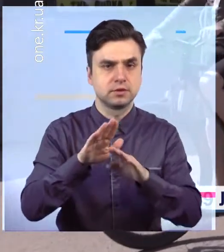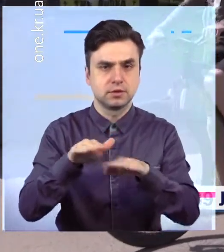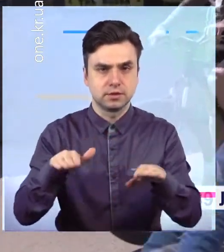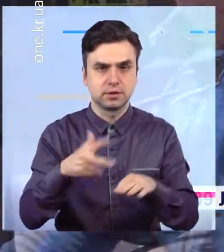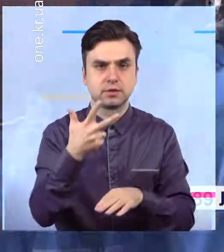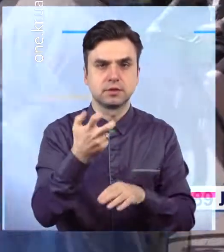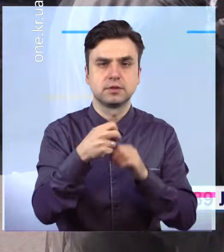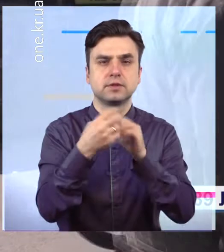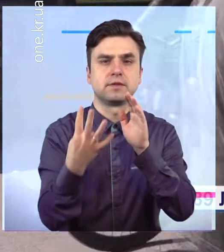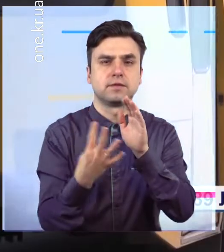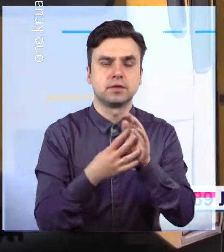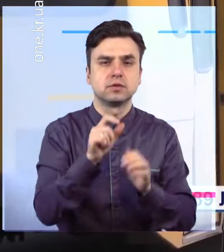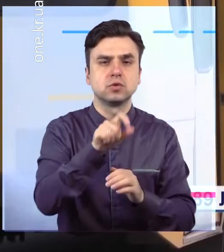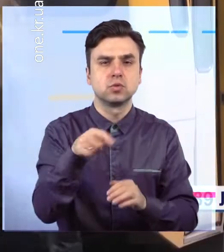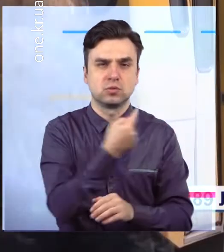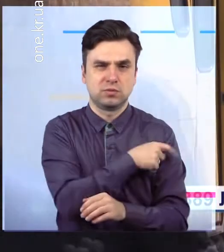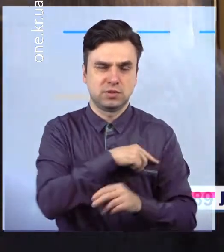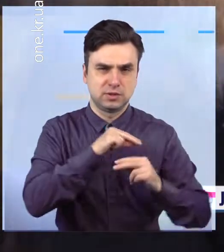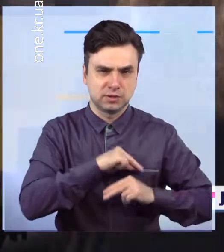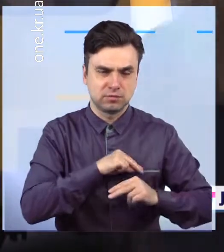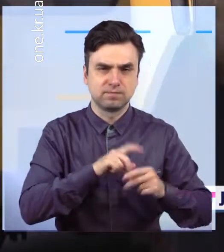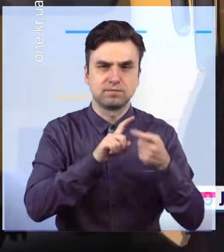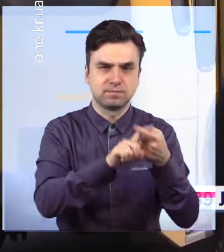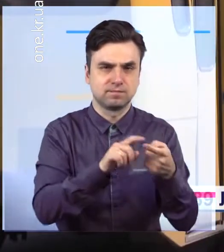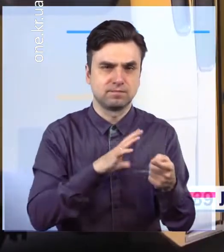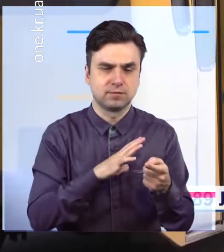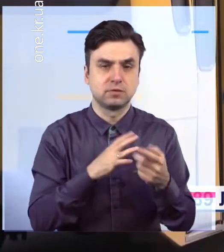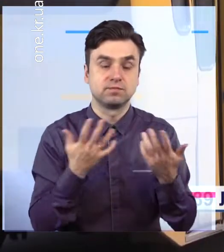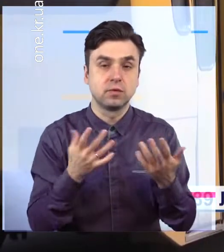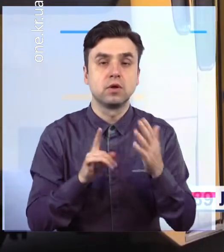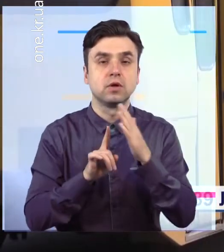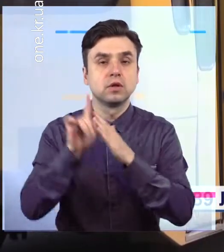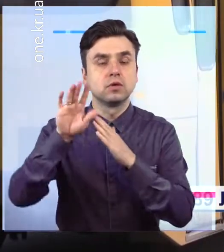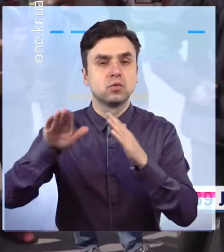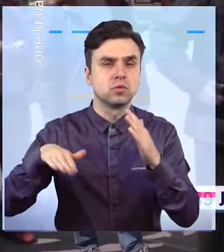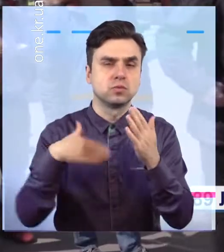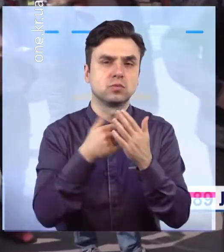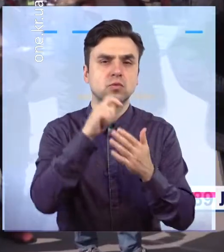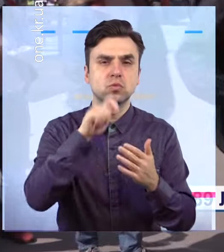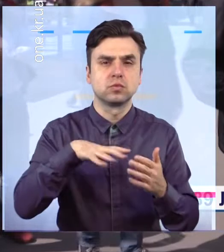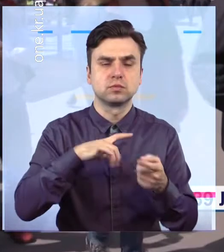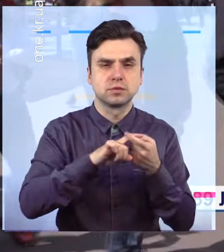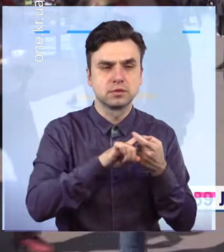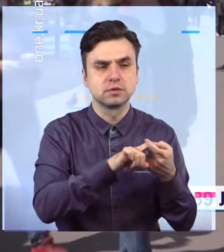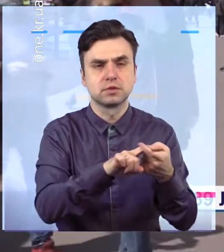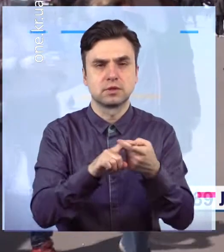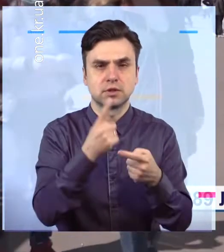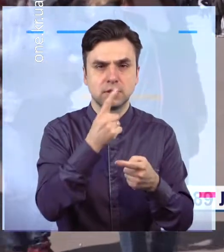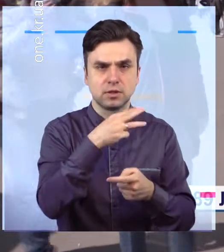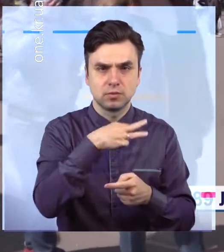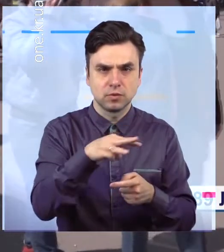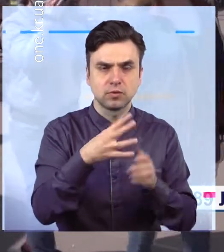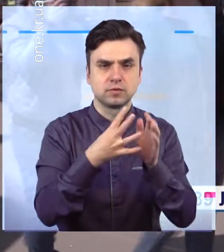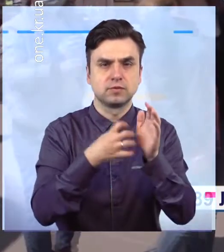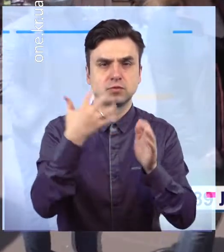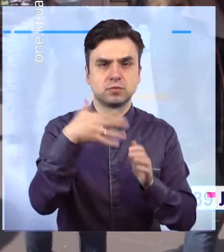319 медпрацівників. Таким чином, загальна статистика інфікованих з початку епідемії складає понад 1 мільйон 950